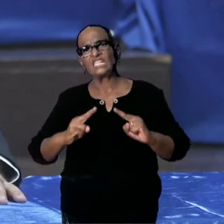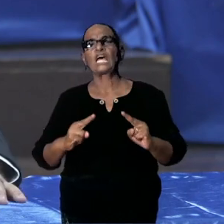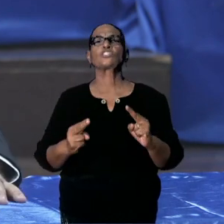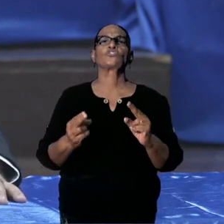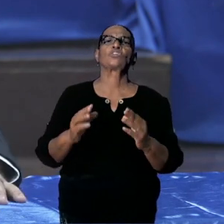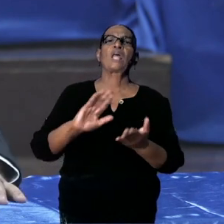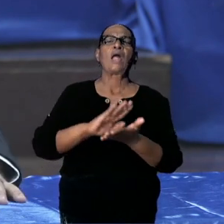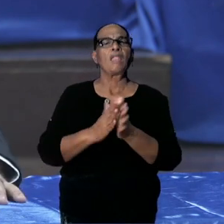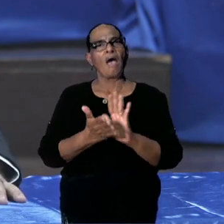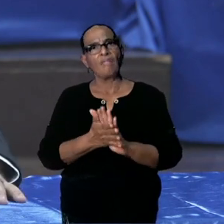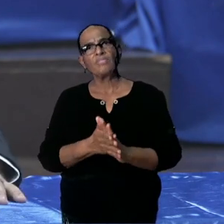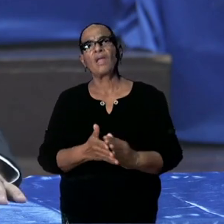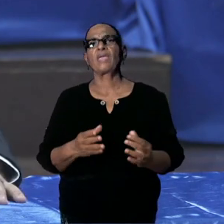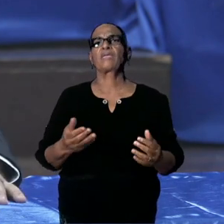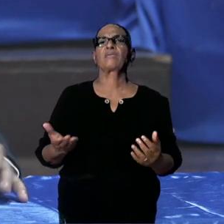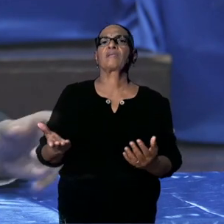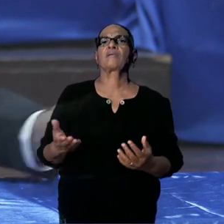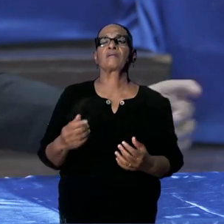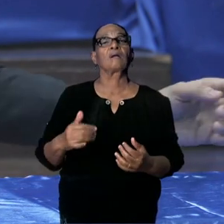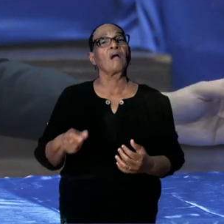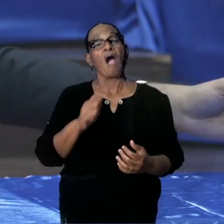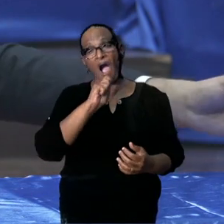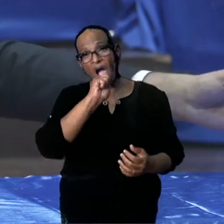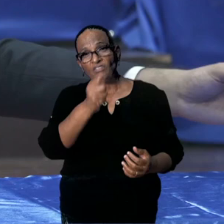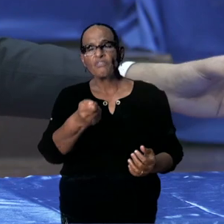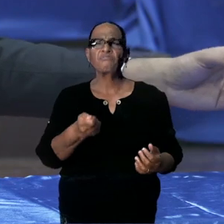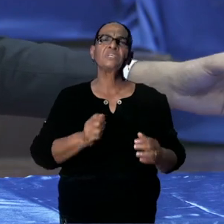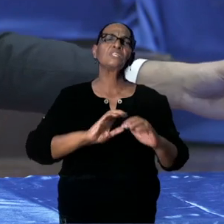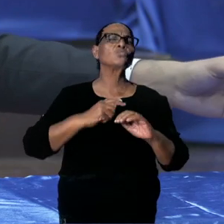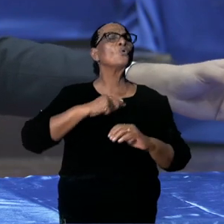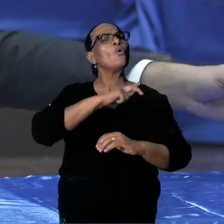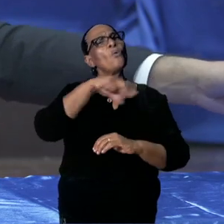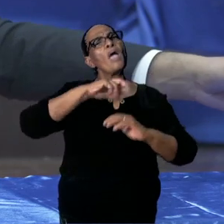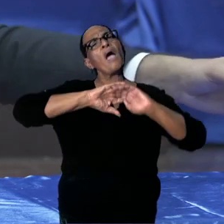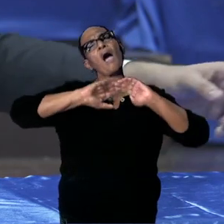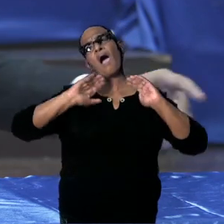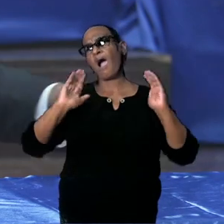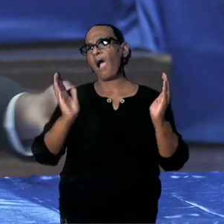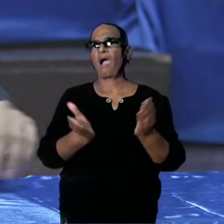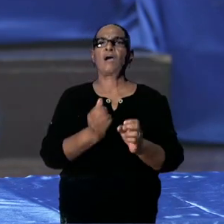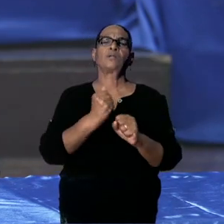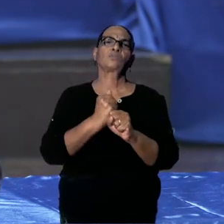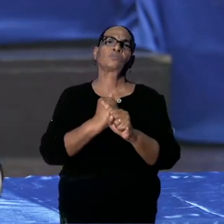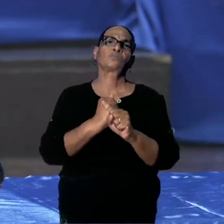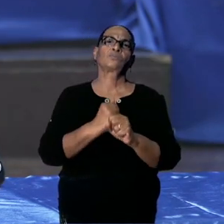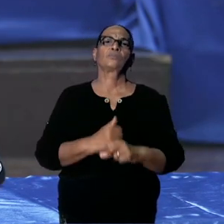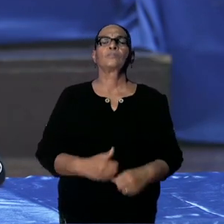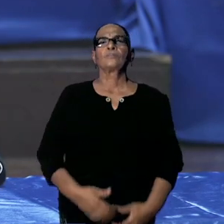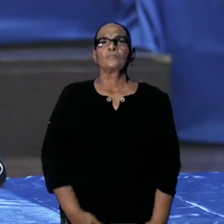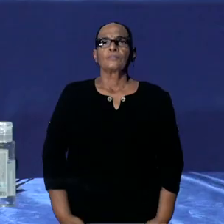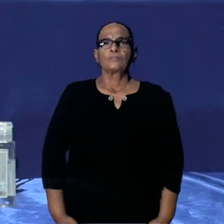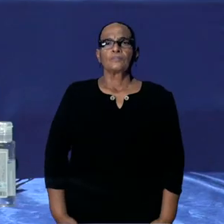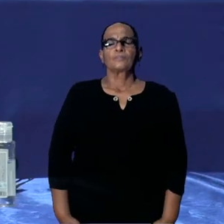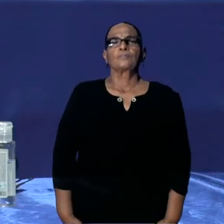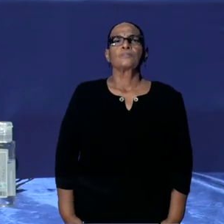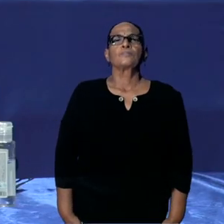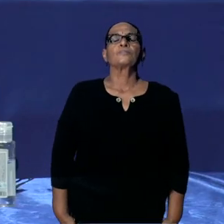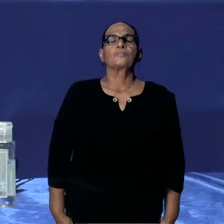organisaties, et cetera. Dus we doen alles op alles om dat ook te doen. Zijn er nog vragen die daar onbeantwoord waren?